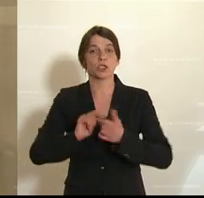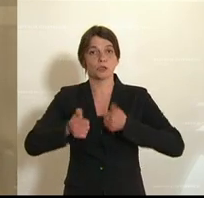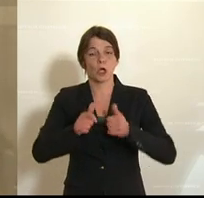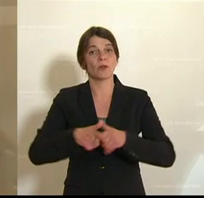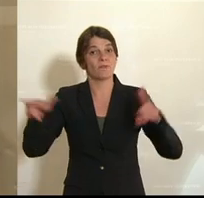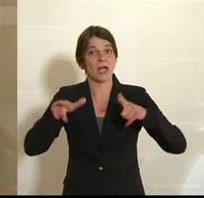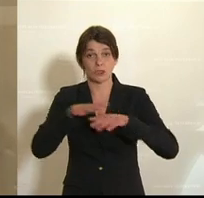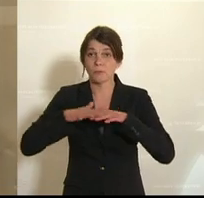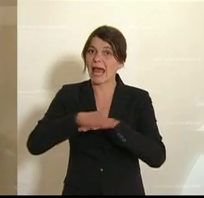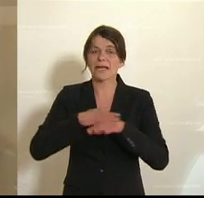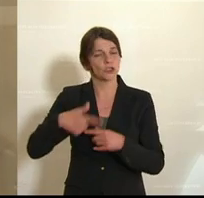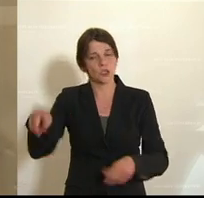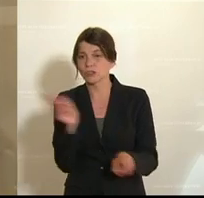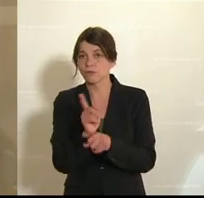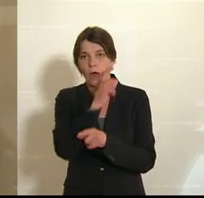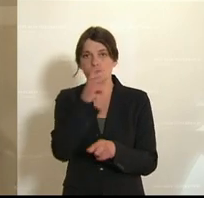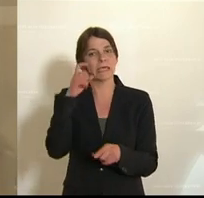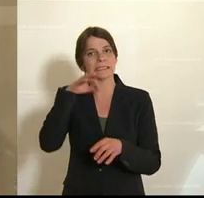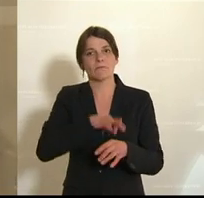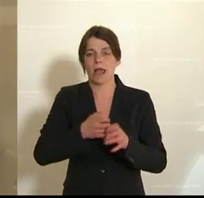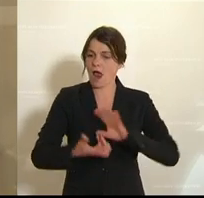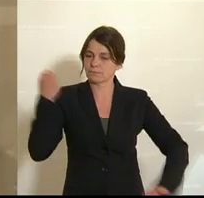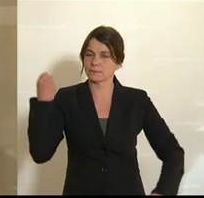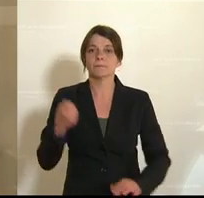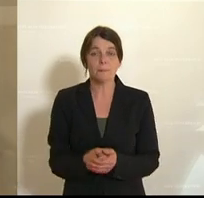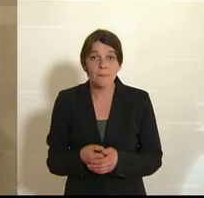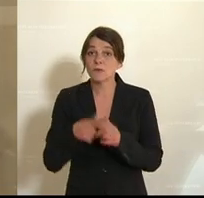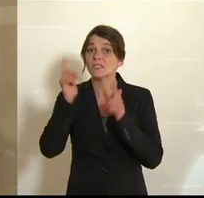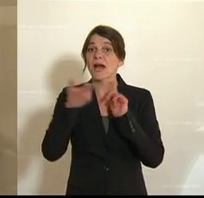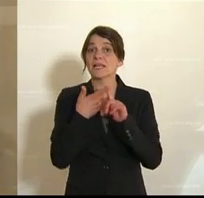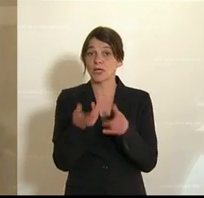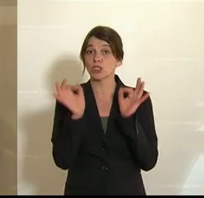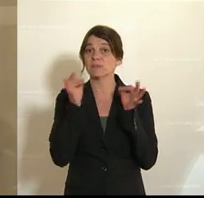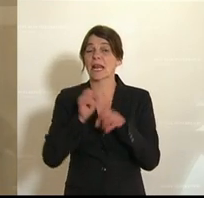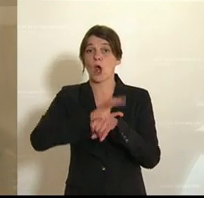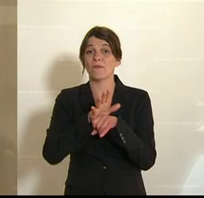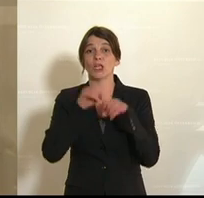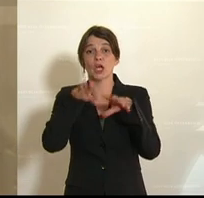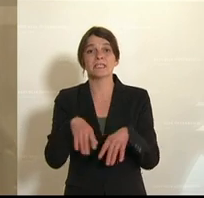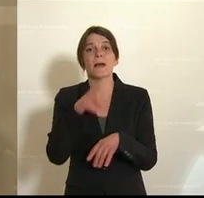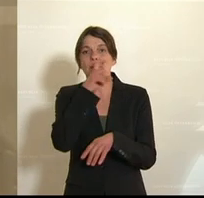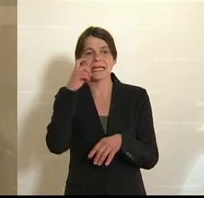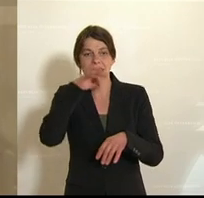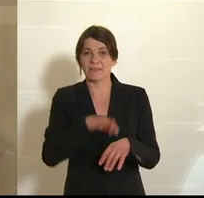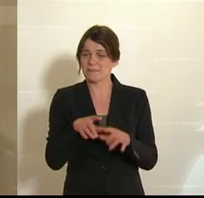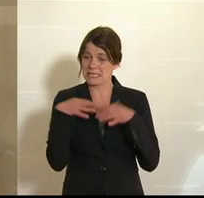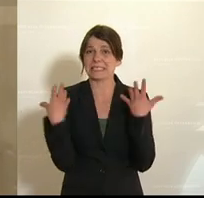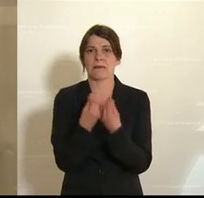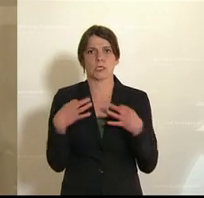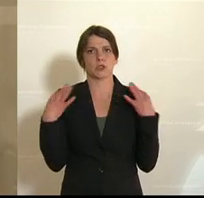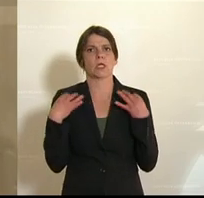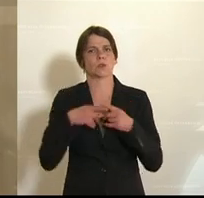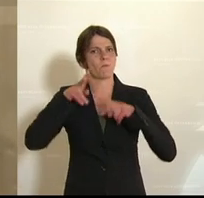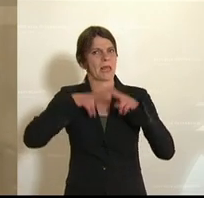Veranstaltungswesen umgehend abgeschafft wird. Und zweitens die spezielle Covid-19-Maskenpflicht im gesamten Gesundheits- und